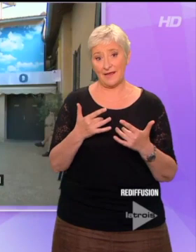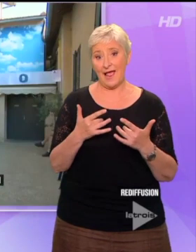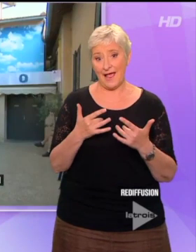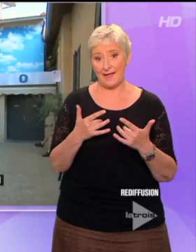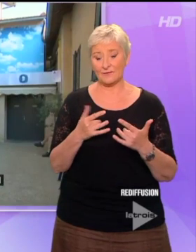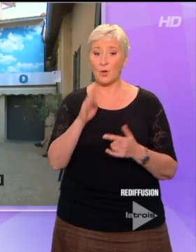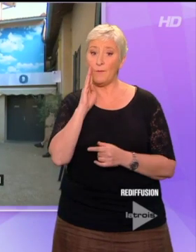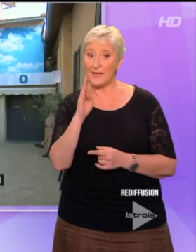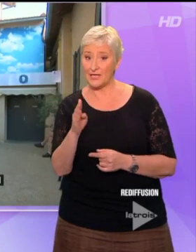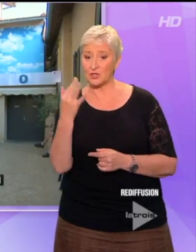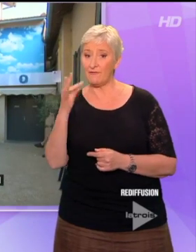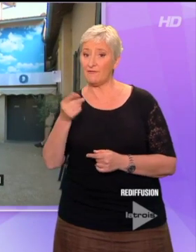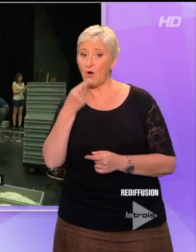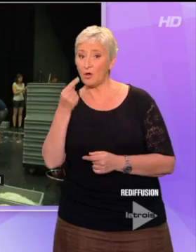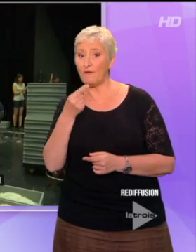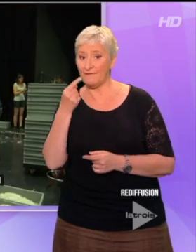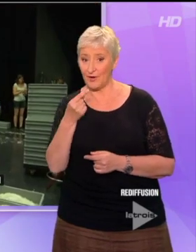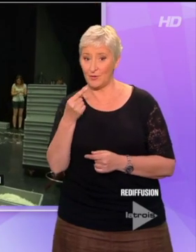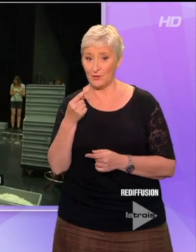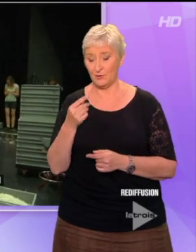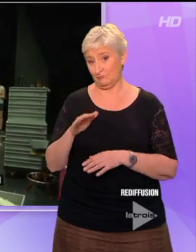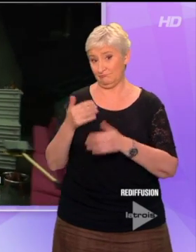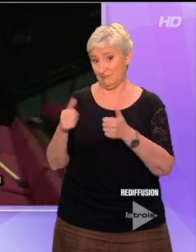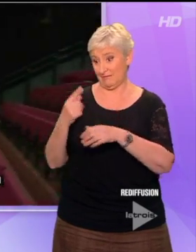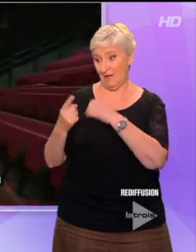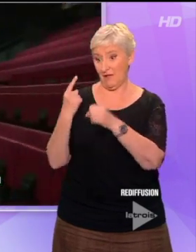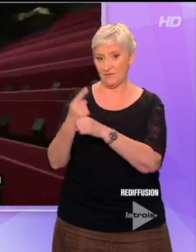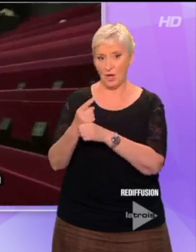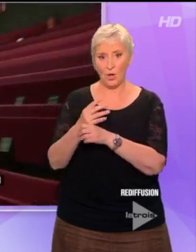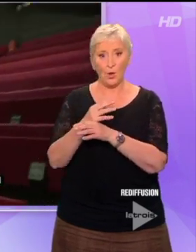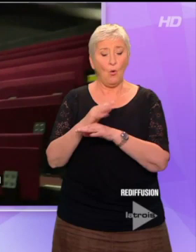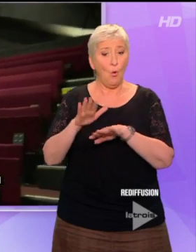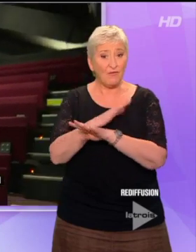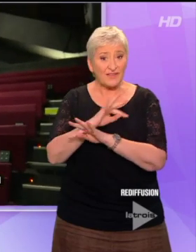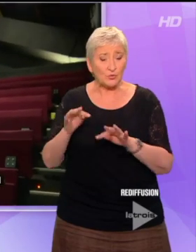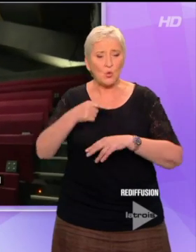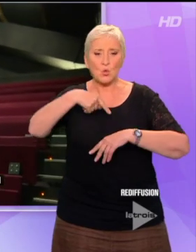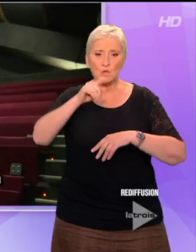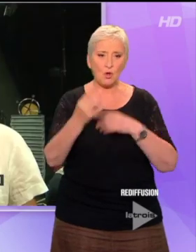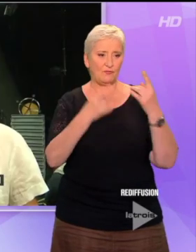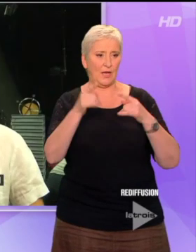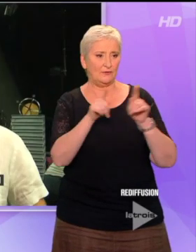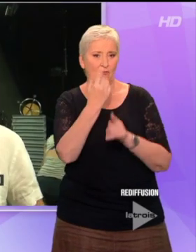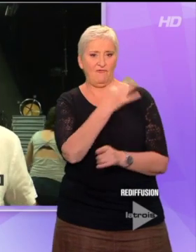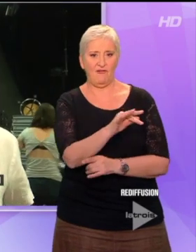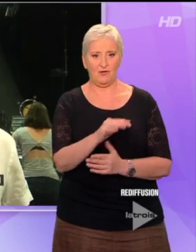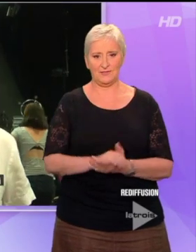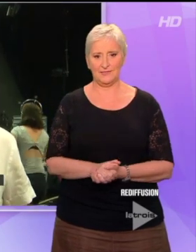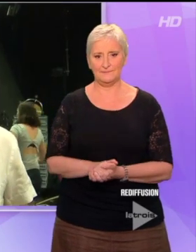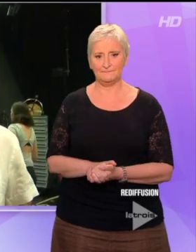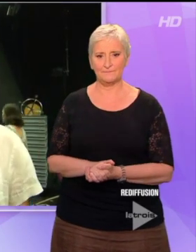Un théâtre belge francophone à l'année, là où l'on fait tout, sauf du théâtre à la française. On marche